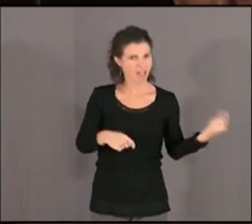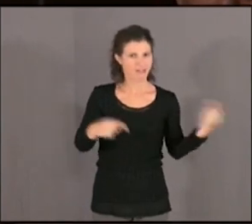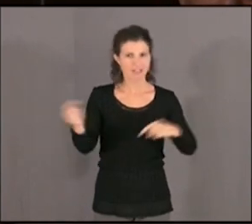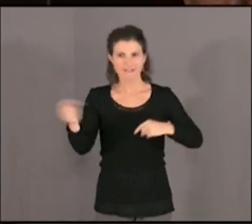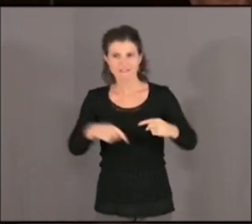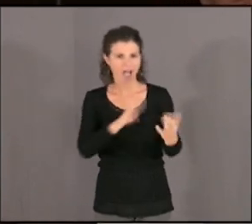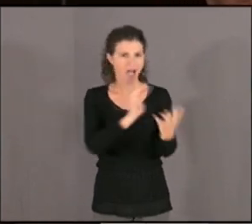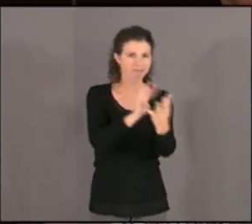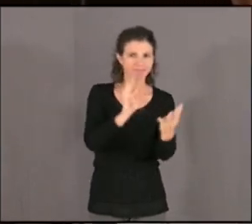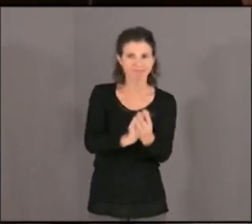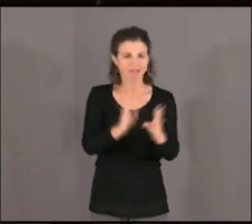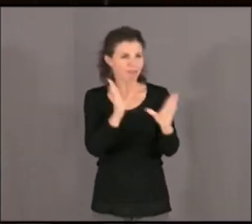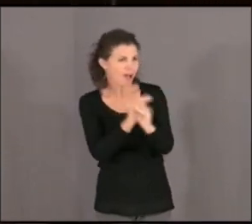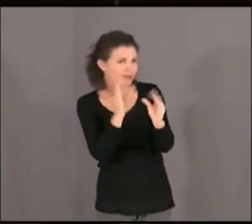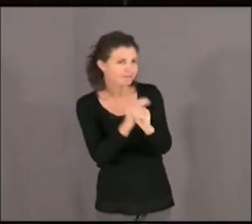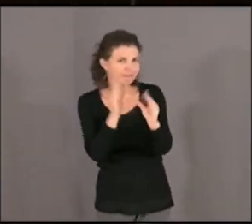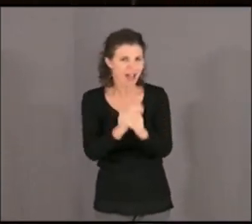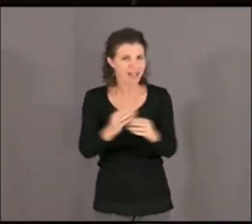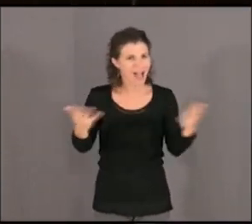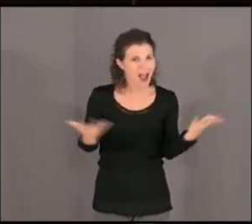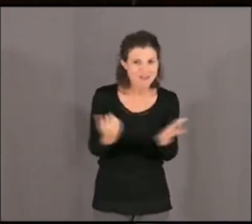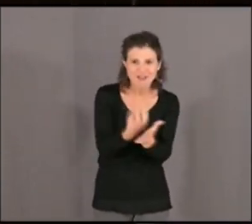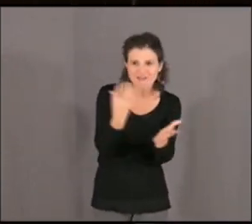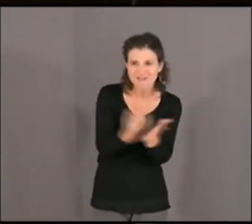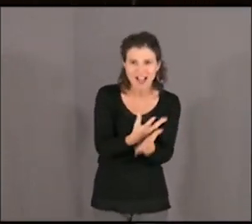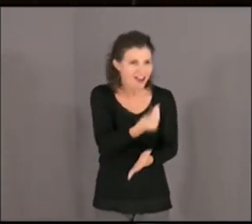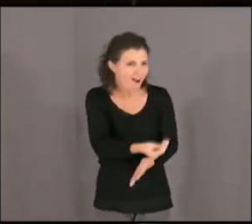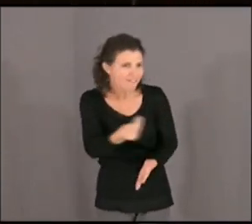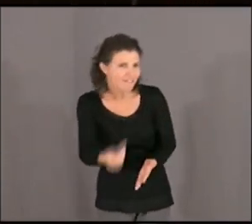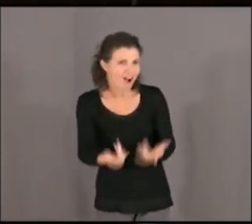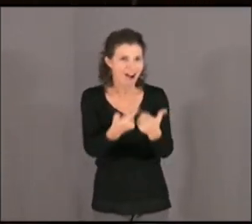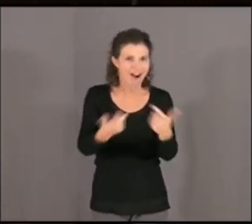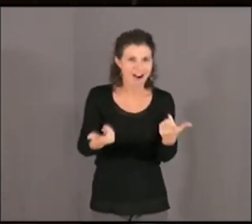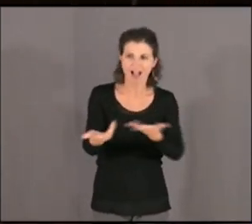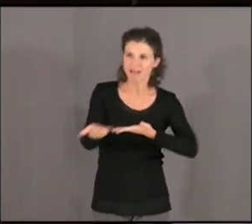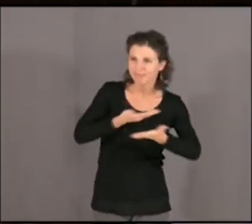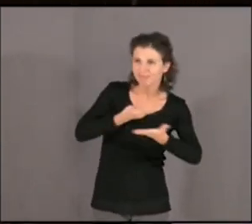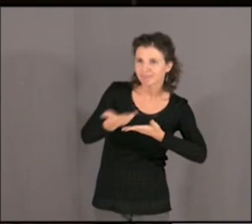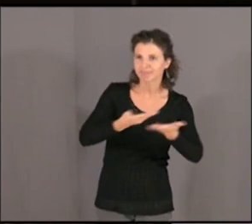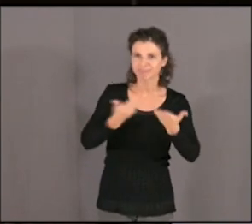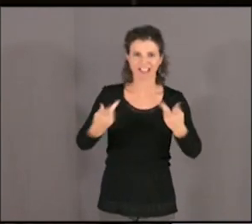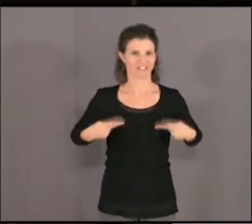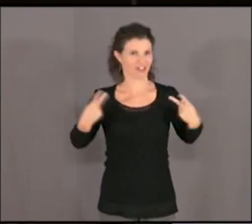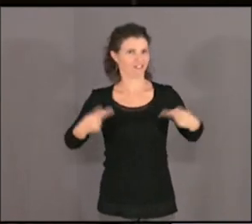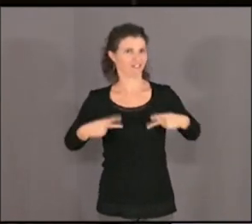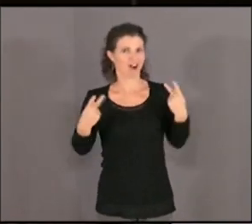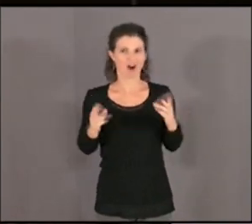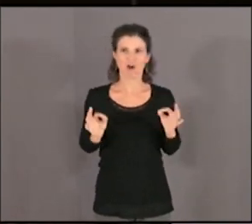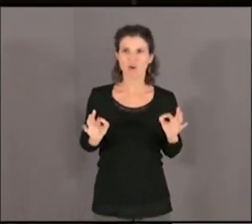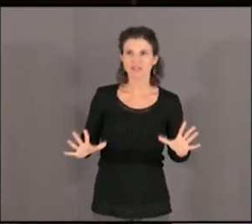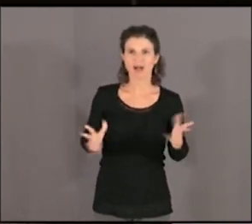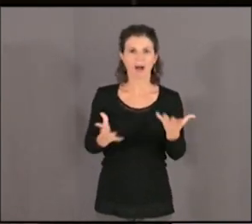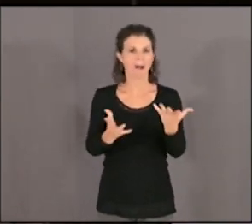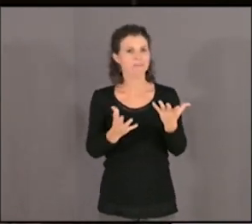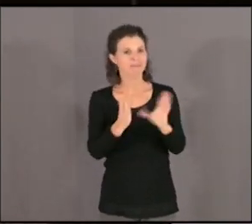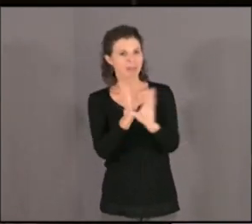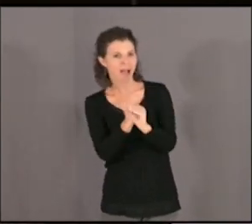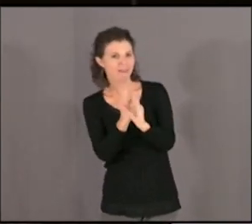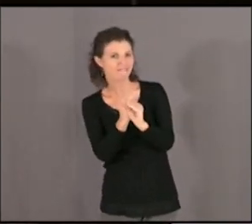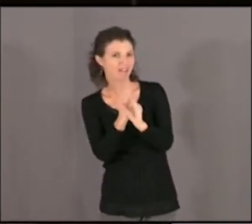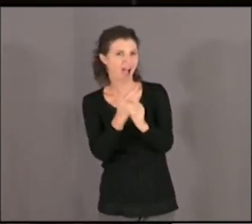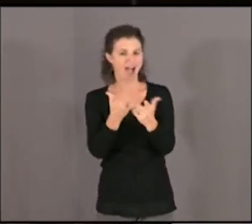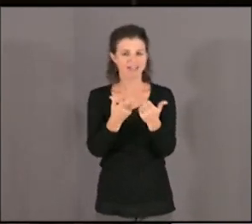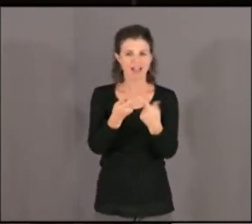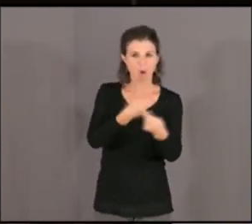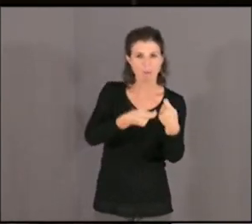du petit, de la mémé. Il y une vie, il y a une vie aussi sur les marchés, on prend le temps, on discute avec le commerçant. Mais ça